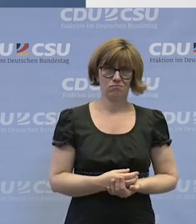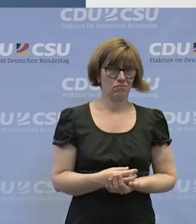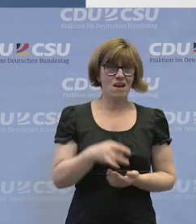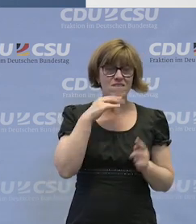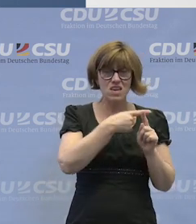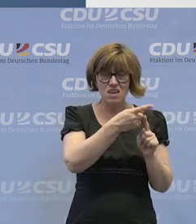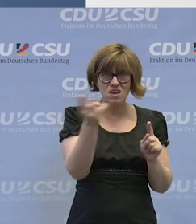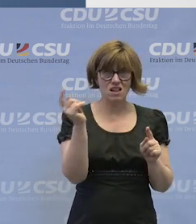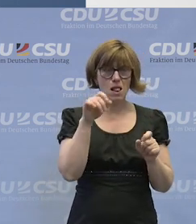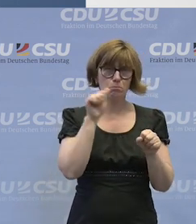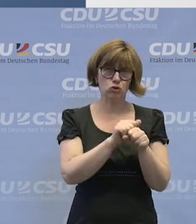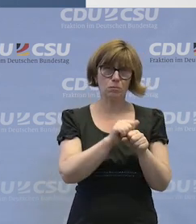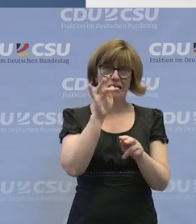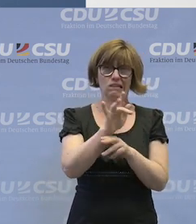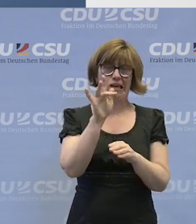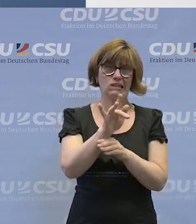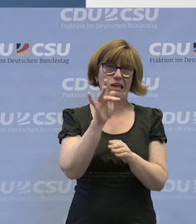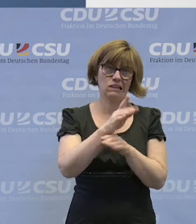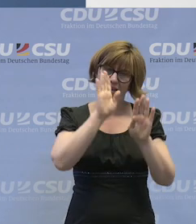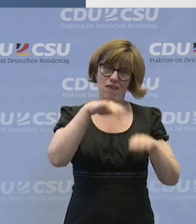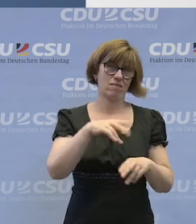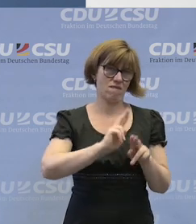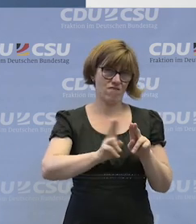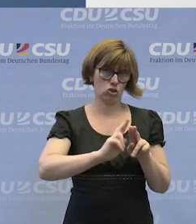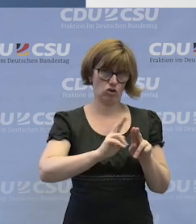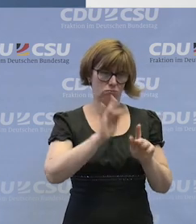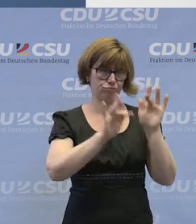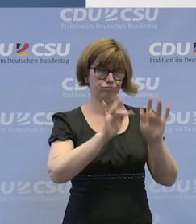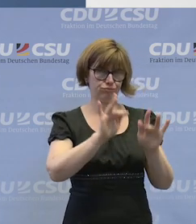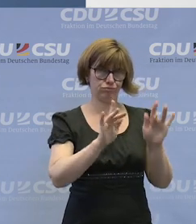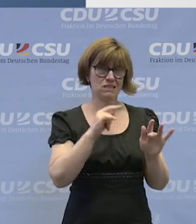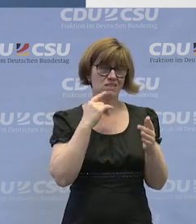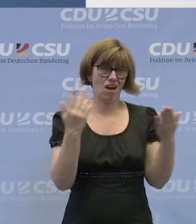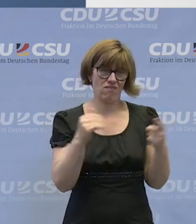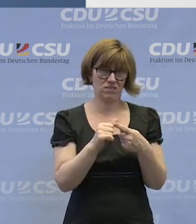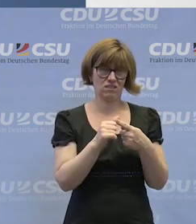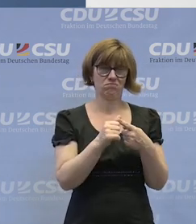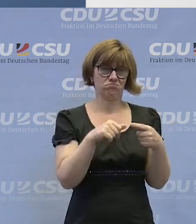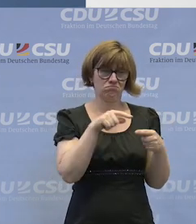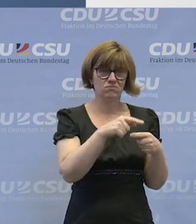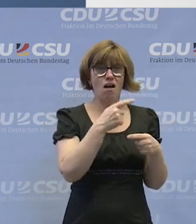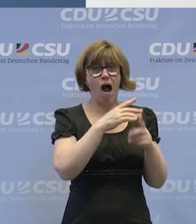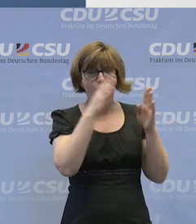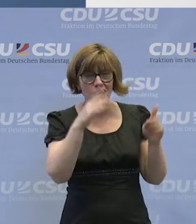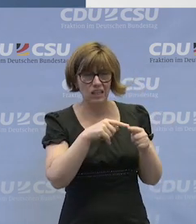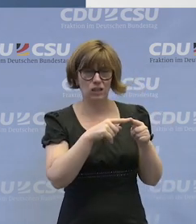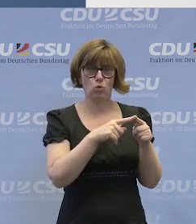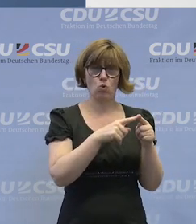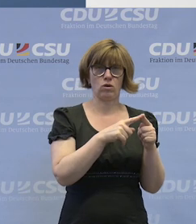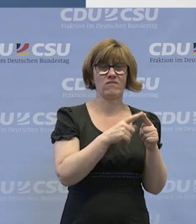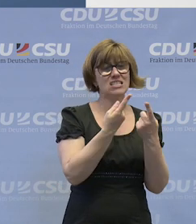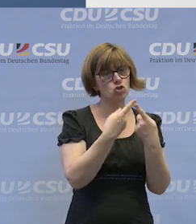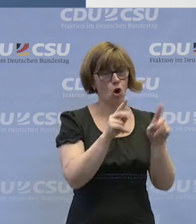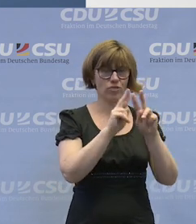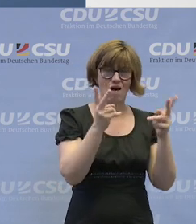dass viele von Ihnen die Kritik an den Werkstätten kennen, nämlich die ja besagt, es sind Einrichtungen, eine